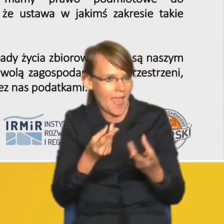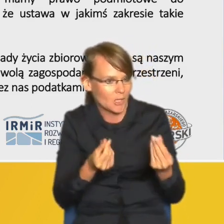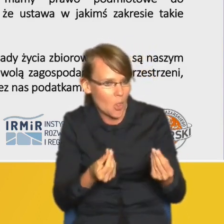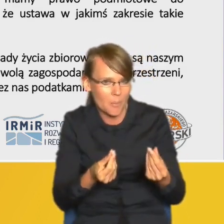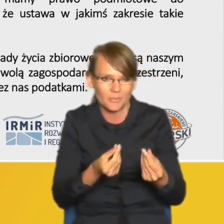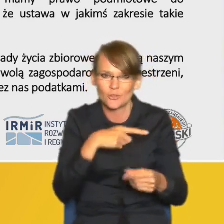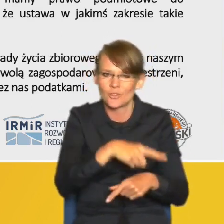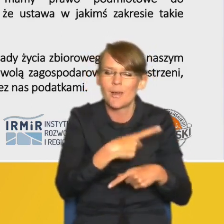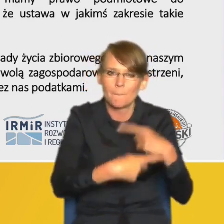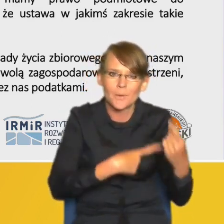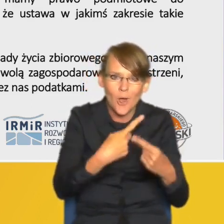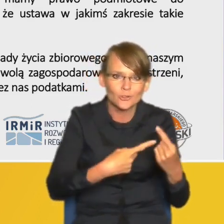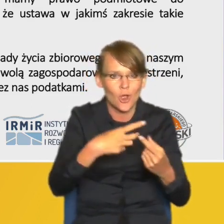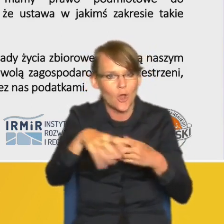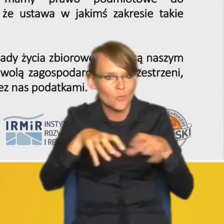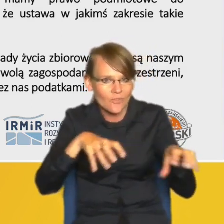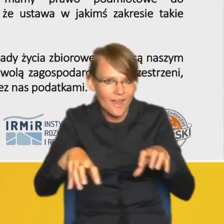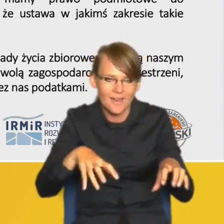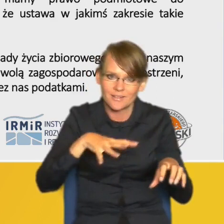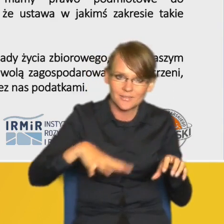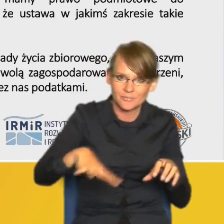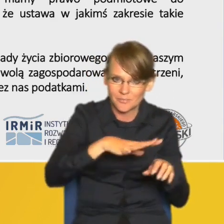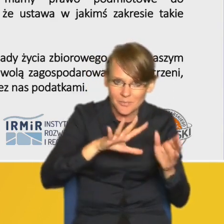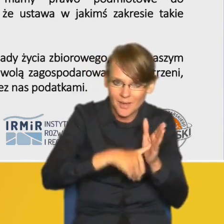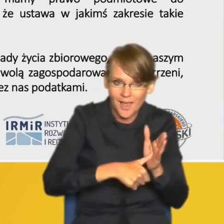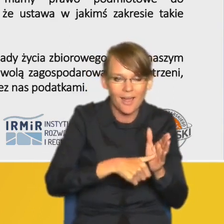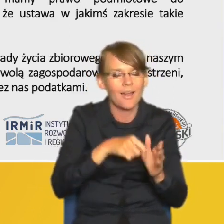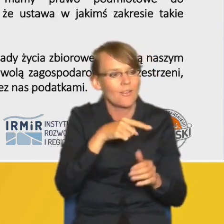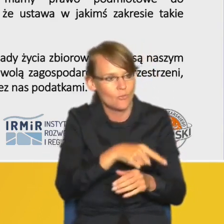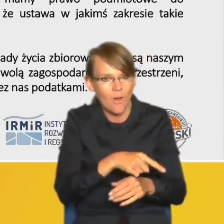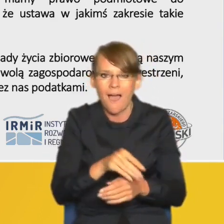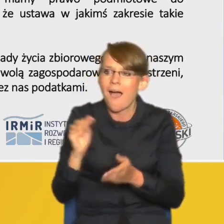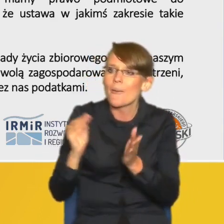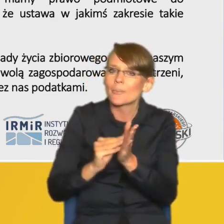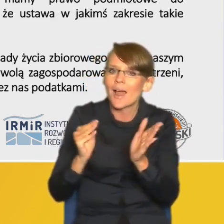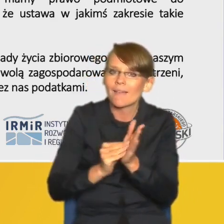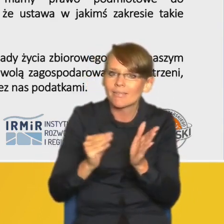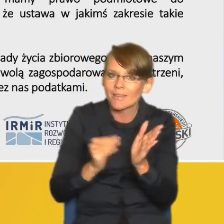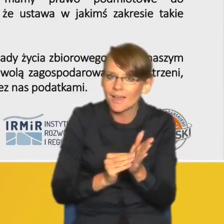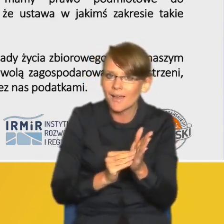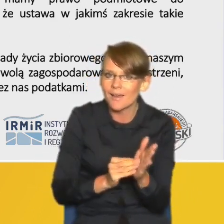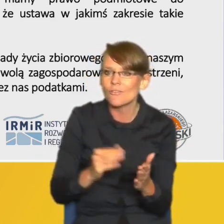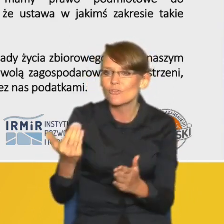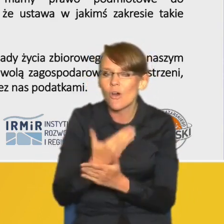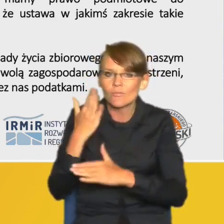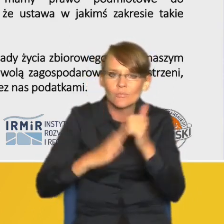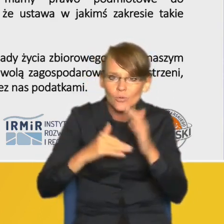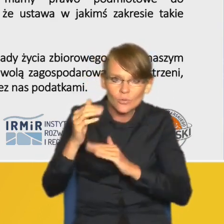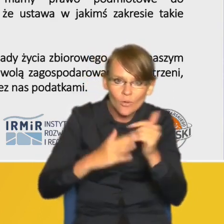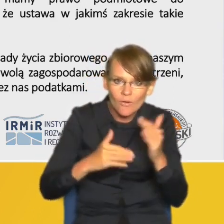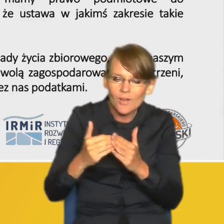procesy zagospodarowania przestrzennego a praktyką związaną z sytuowaniem nowej zabudowy